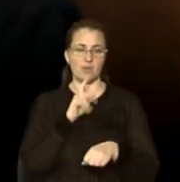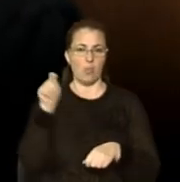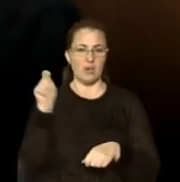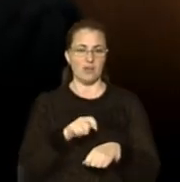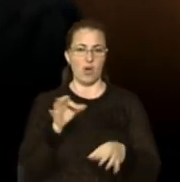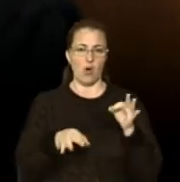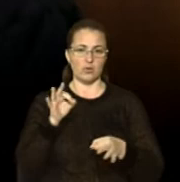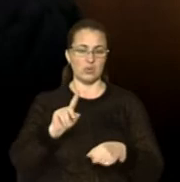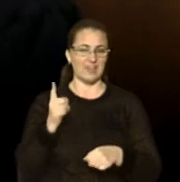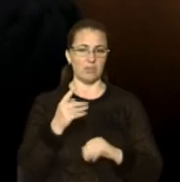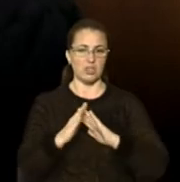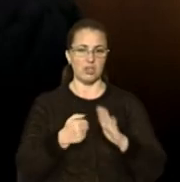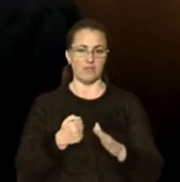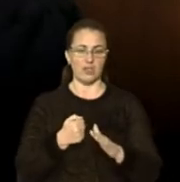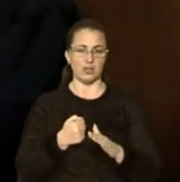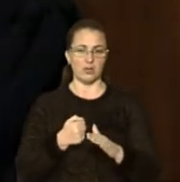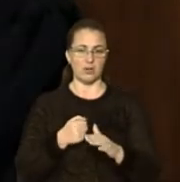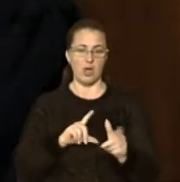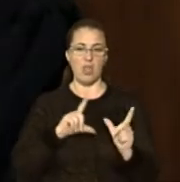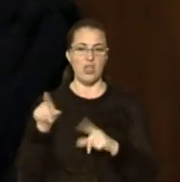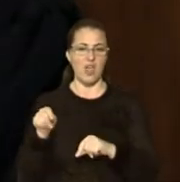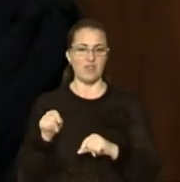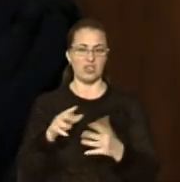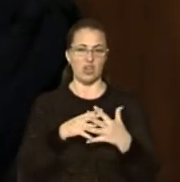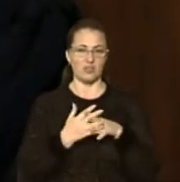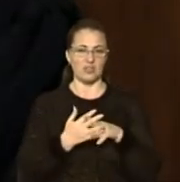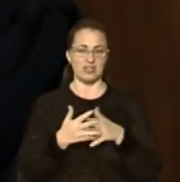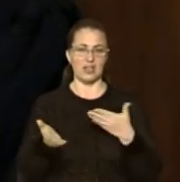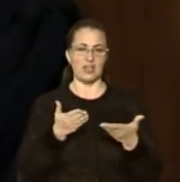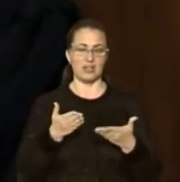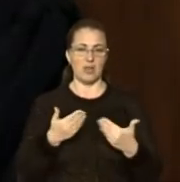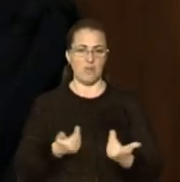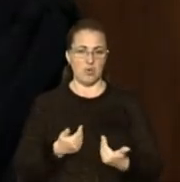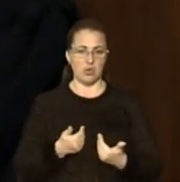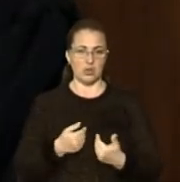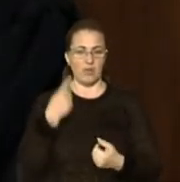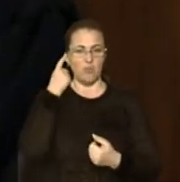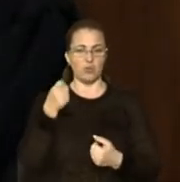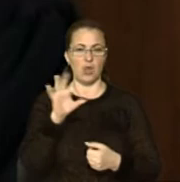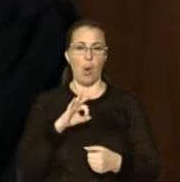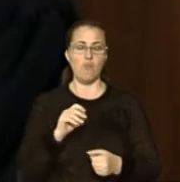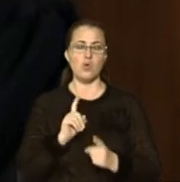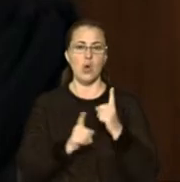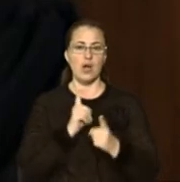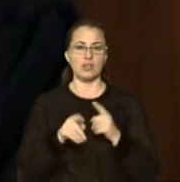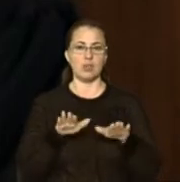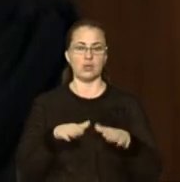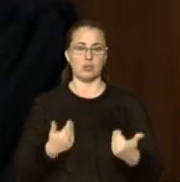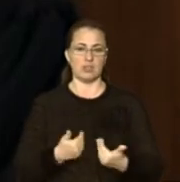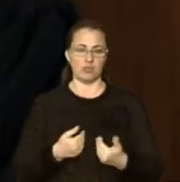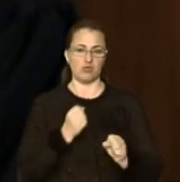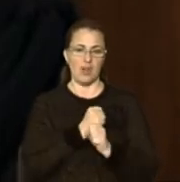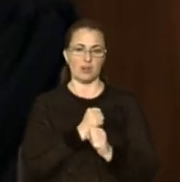суду за першим викликом, не відлучатись із населеного пункту, в якому проживає без дозволу суду, повідомляти суд про зміну місця свого проживання та роботи,